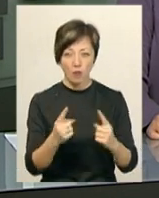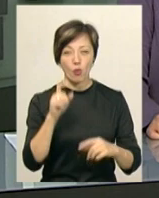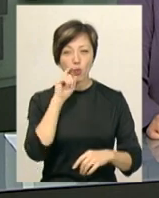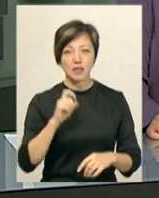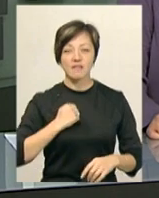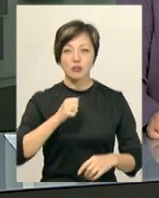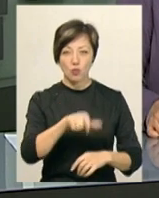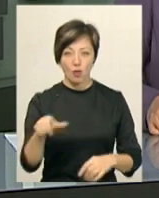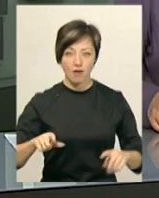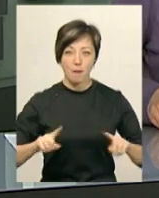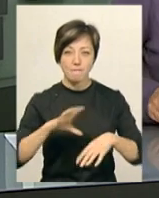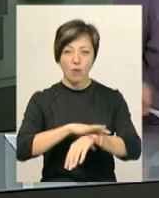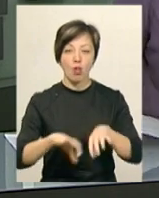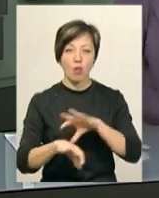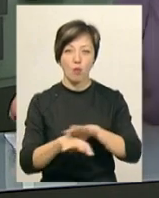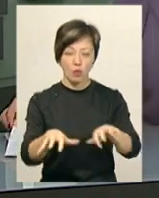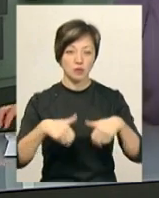українських військових взяли в полон.